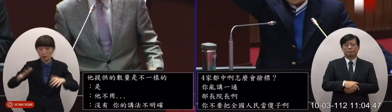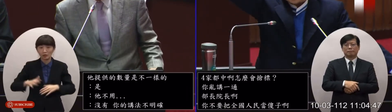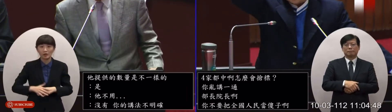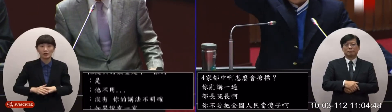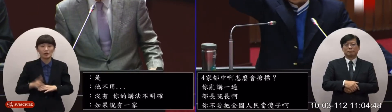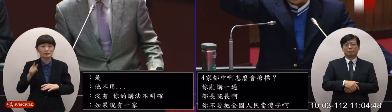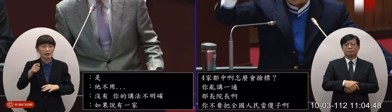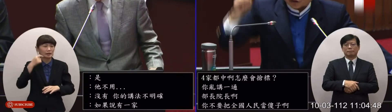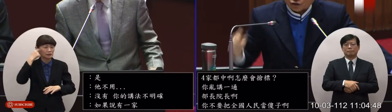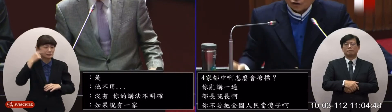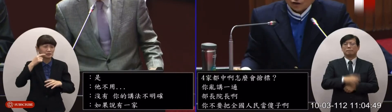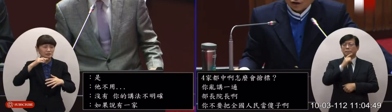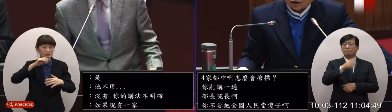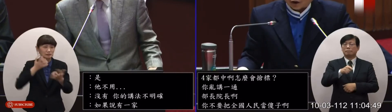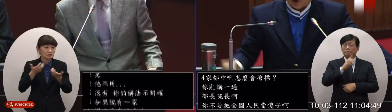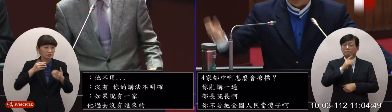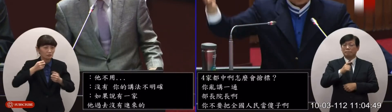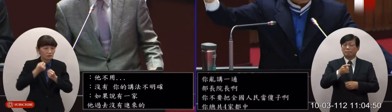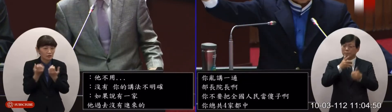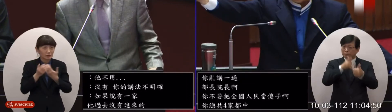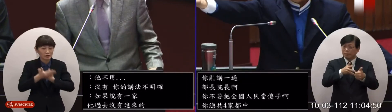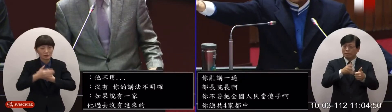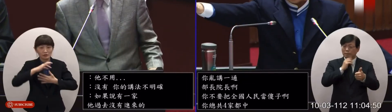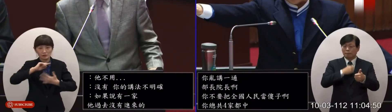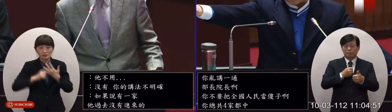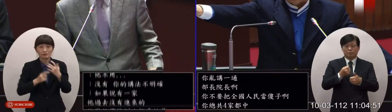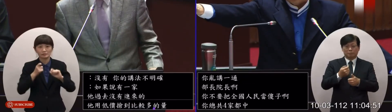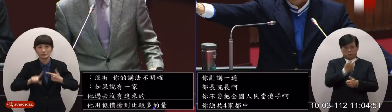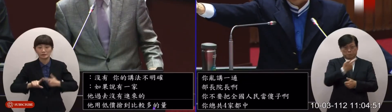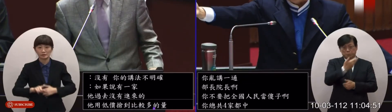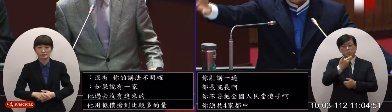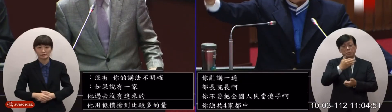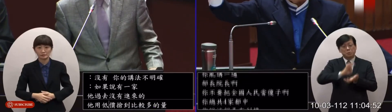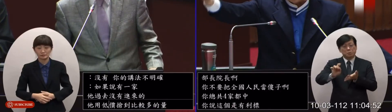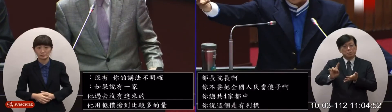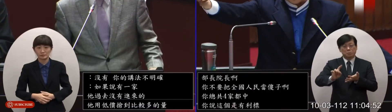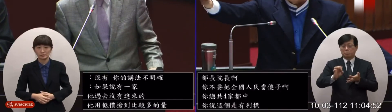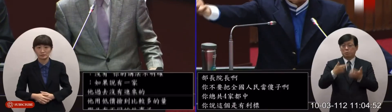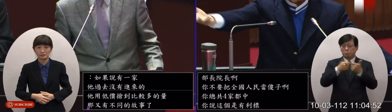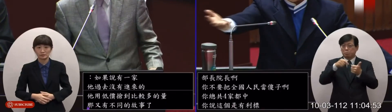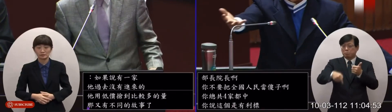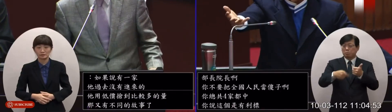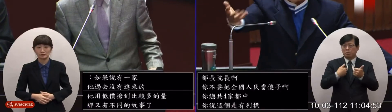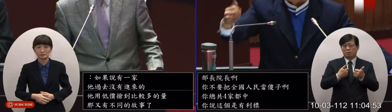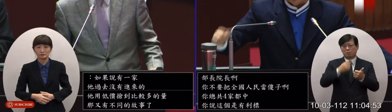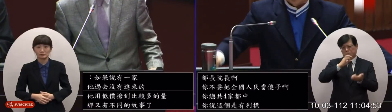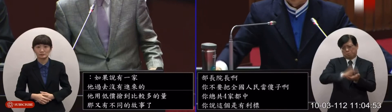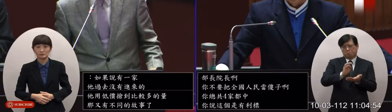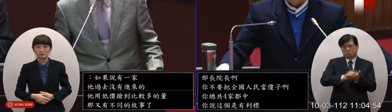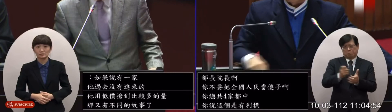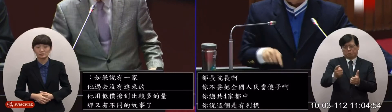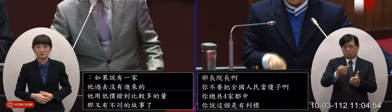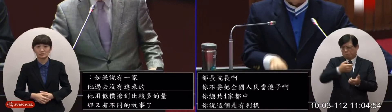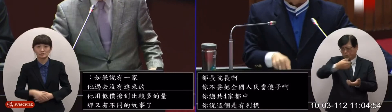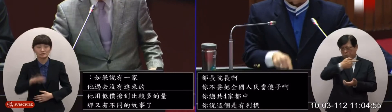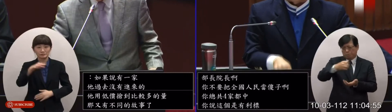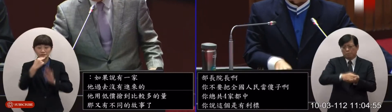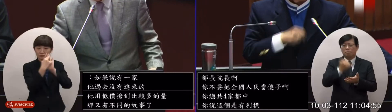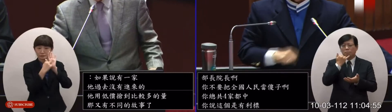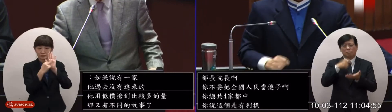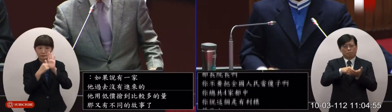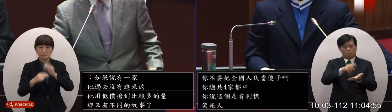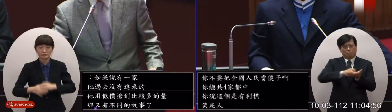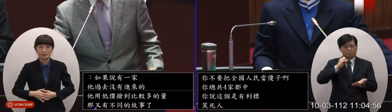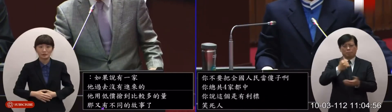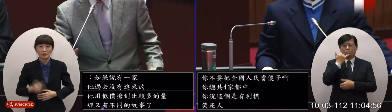的故事啦是其是請問有什麼最有利標為什麼要用最有利標就低價標就好了啊因為要因為